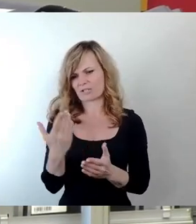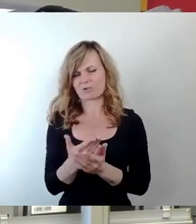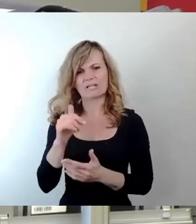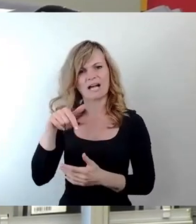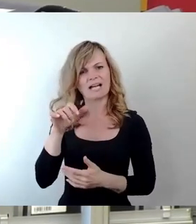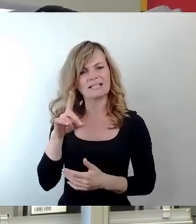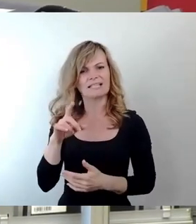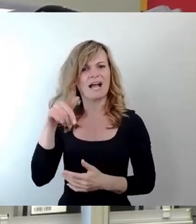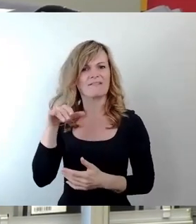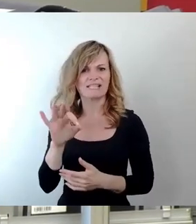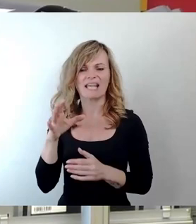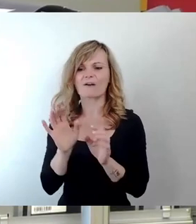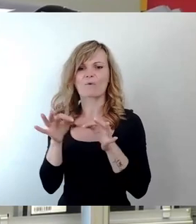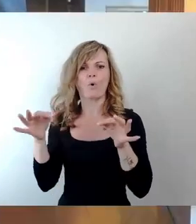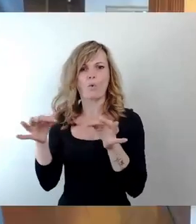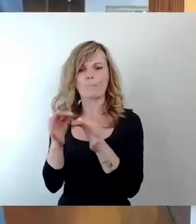aber naja, man kann ja alles haben.